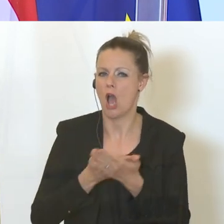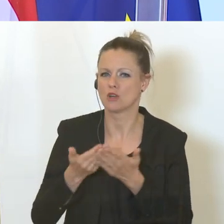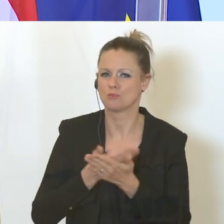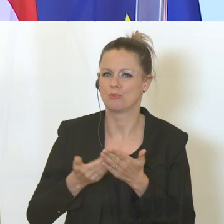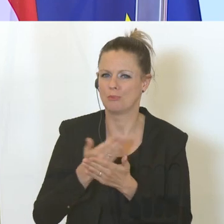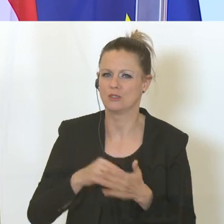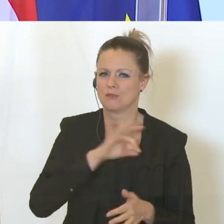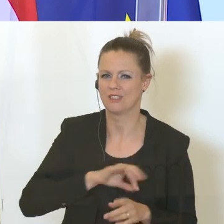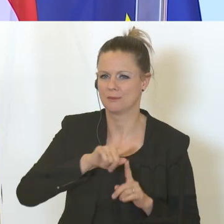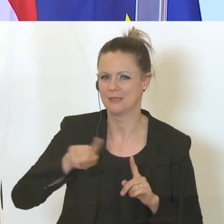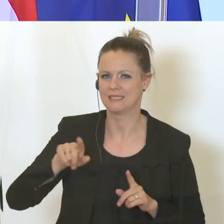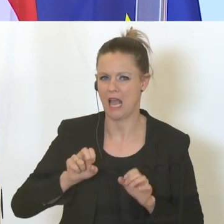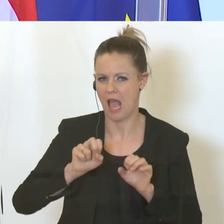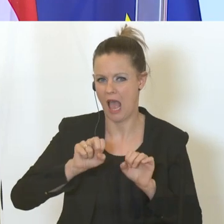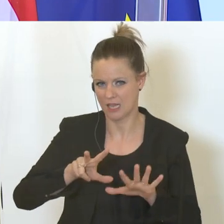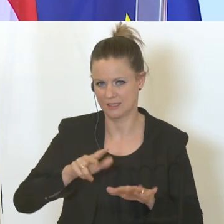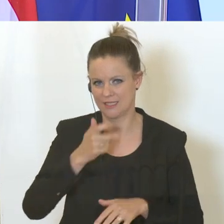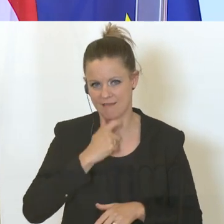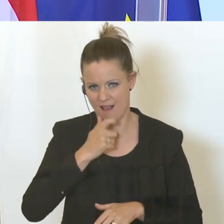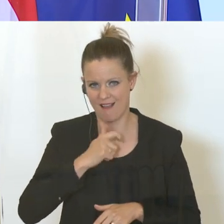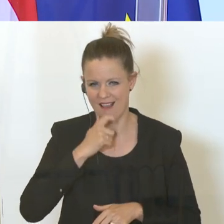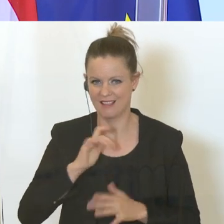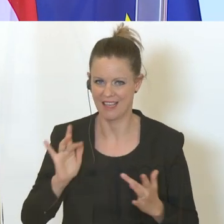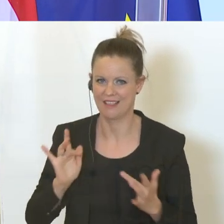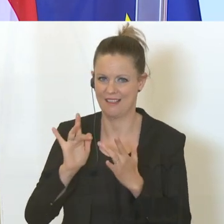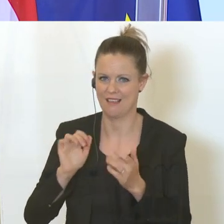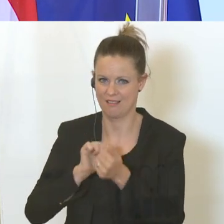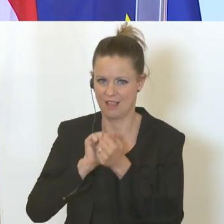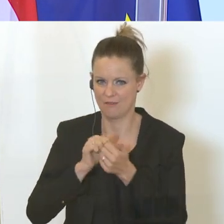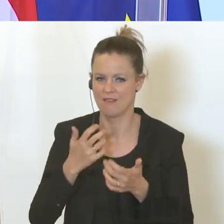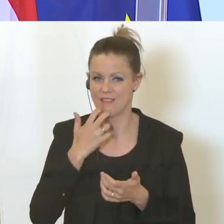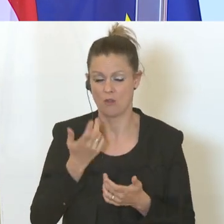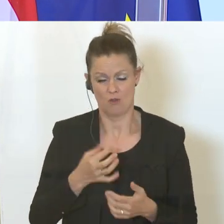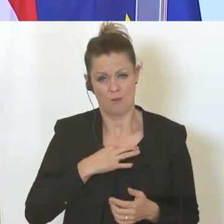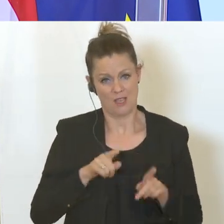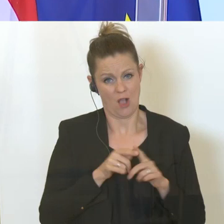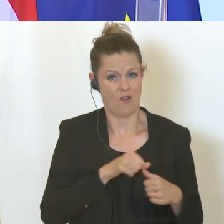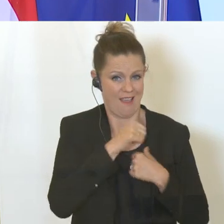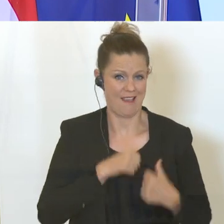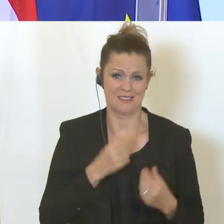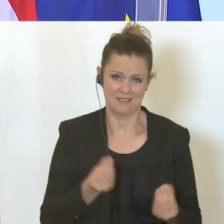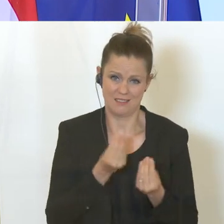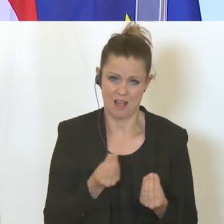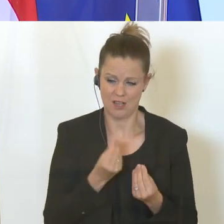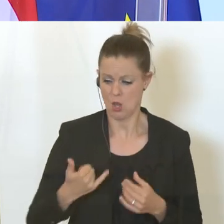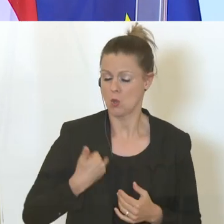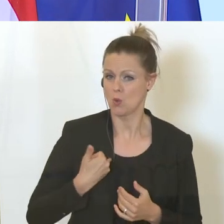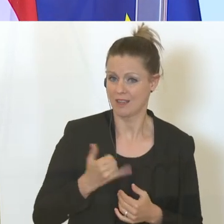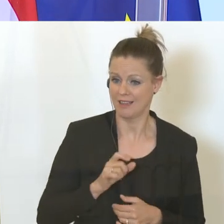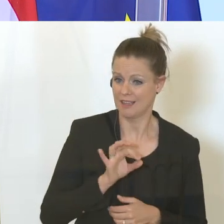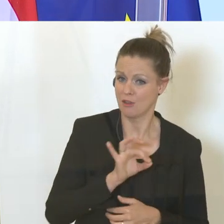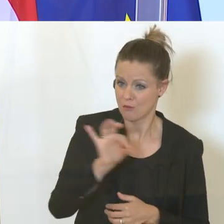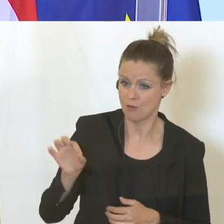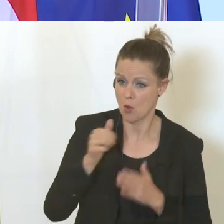konkreten Maßnahmen entgegenwirken und auch den Fokus und das ist auch für mich persönlich ein Herzensanliegen, dass die Jugendlichen zwar eine Unterstützung